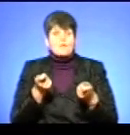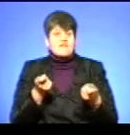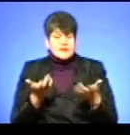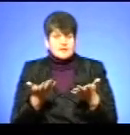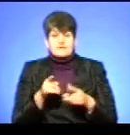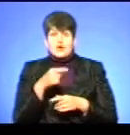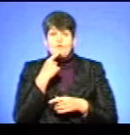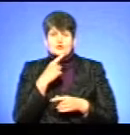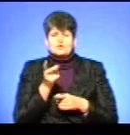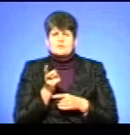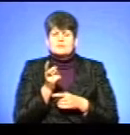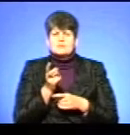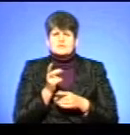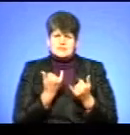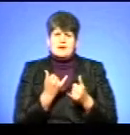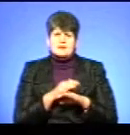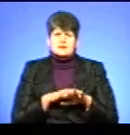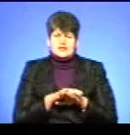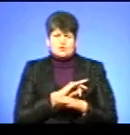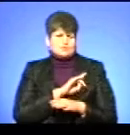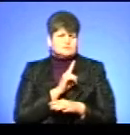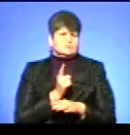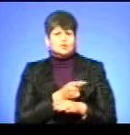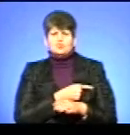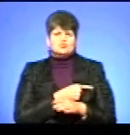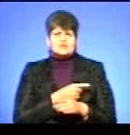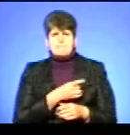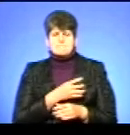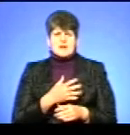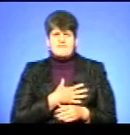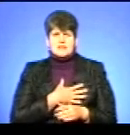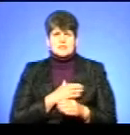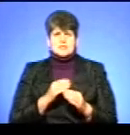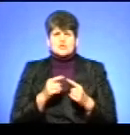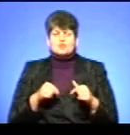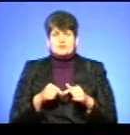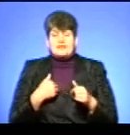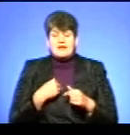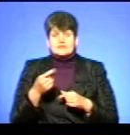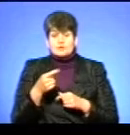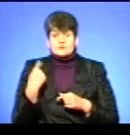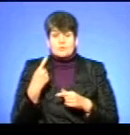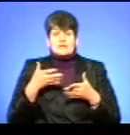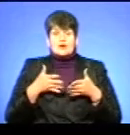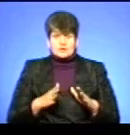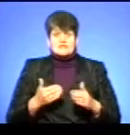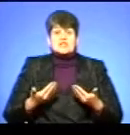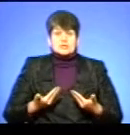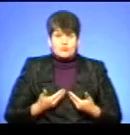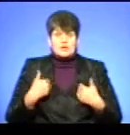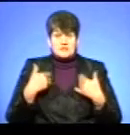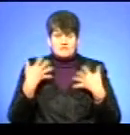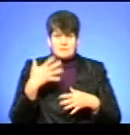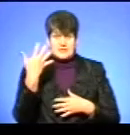говорите про те, що прийшли на ринок потужні приватні структури. Я в Тернопільській області народився, живу, і мені вже